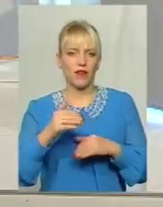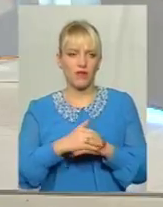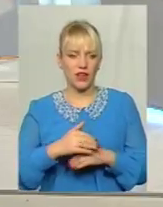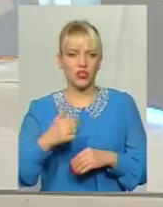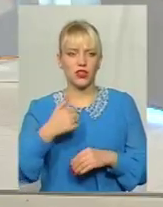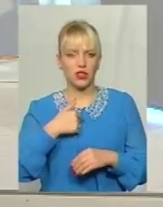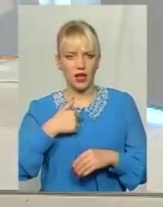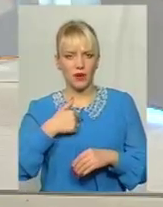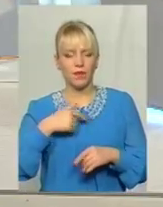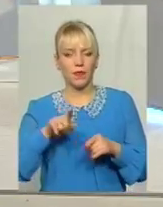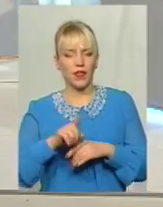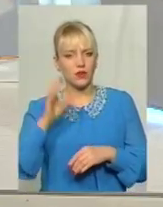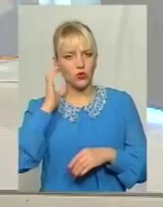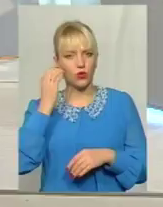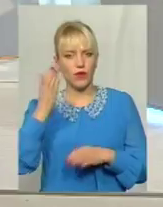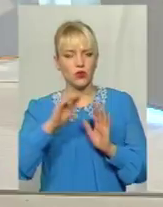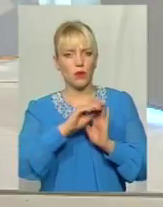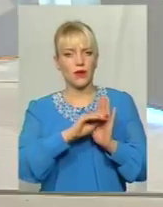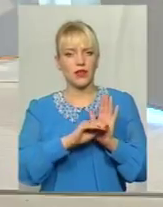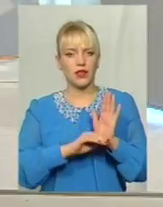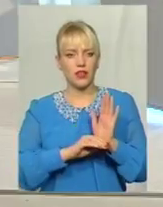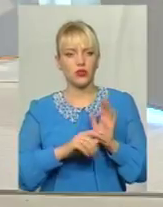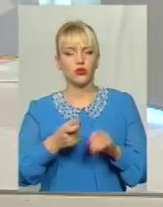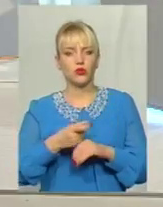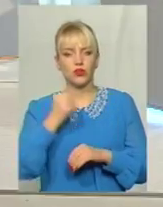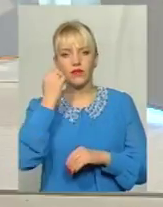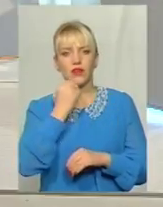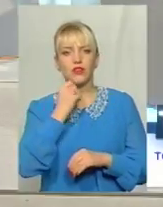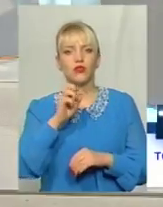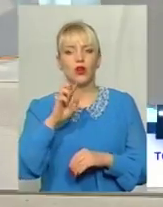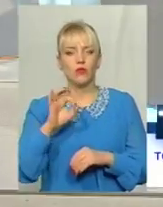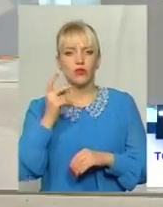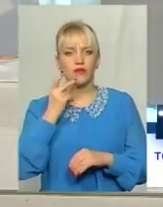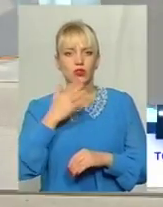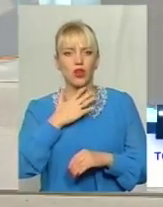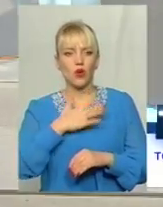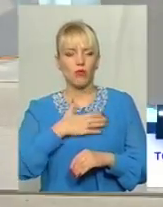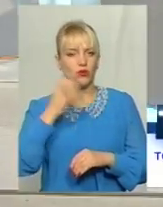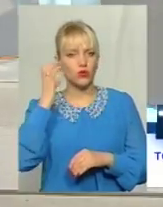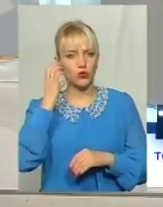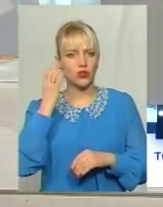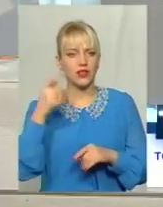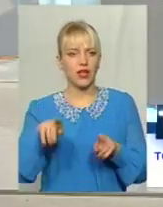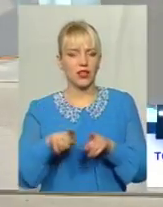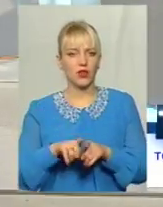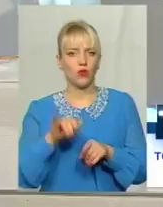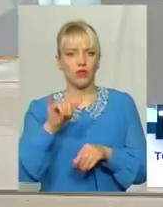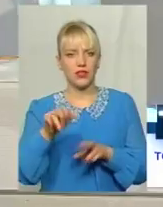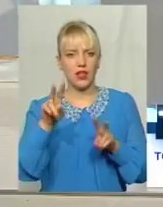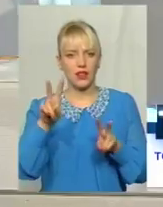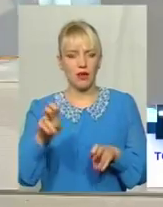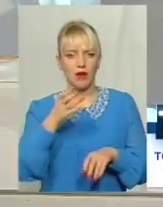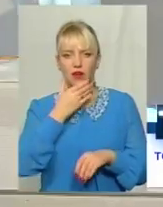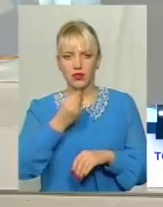Дякую за вашу середачу, дуже вдячна, бо завжди люблю Скучати дуже такі з вас теми